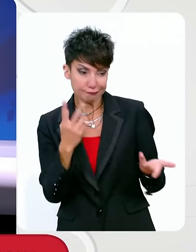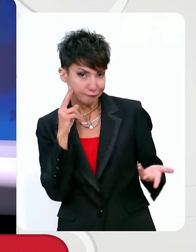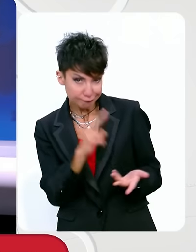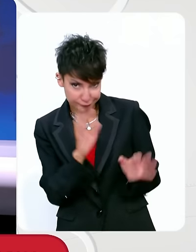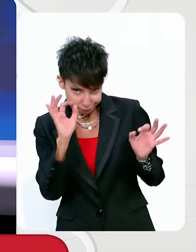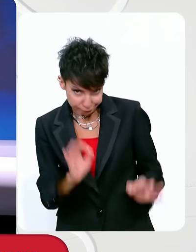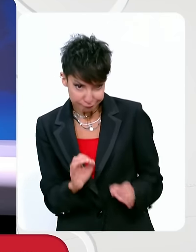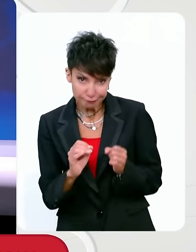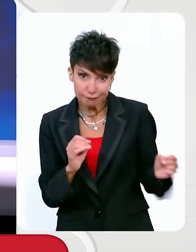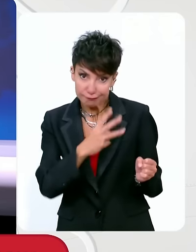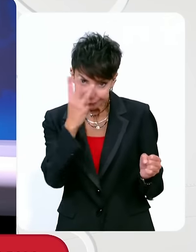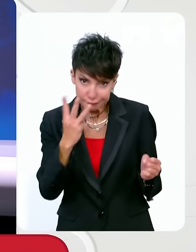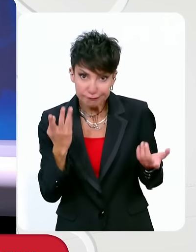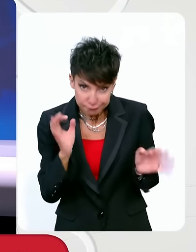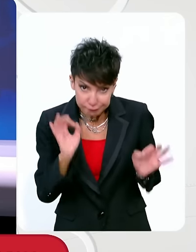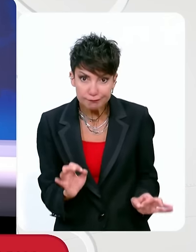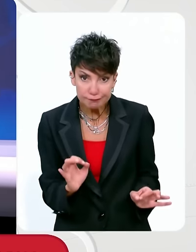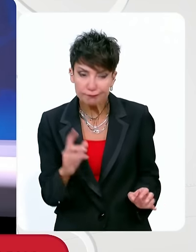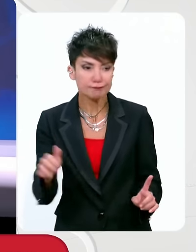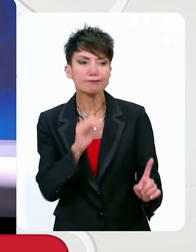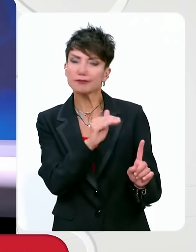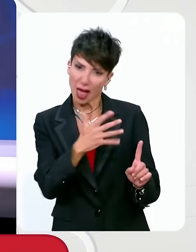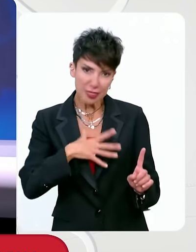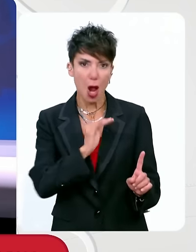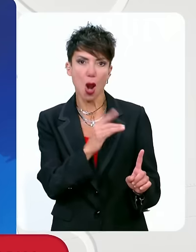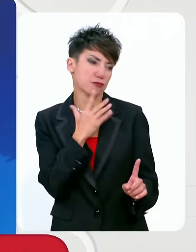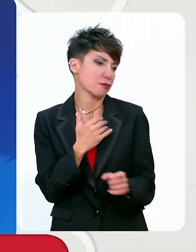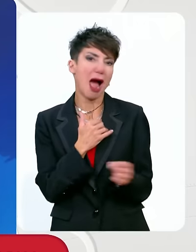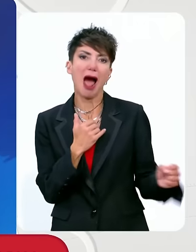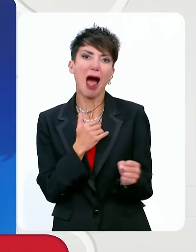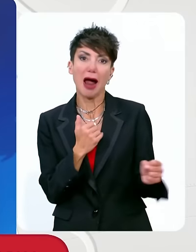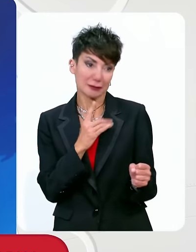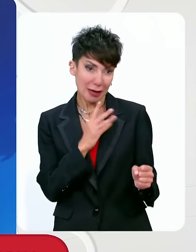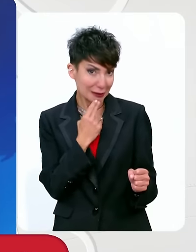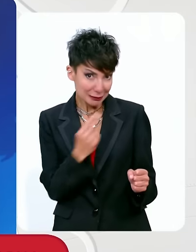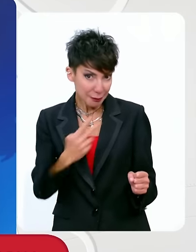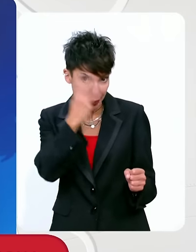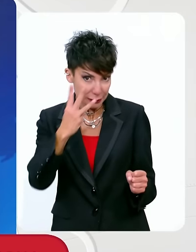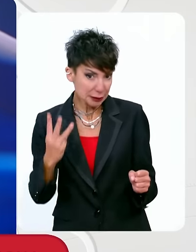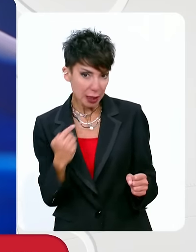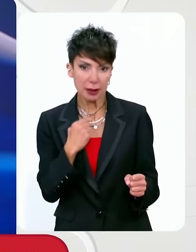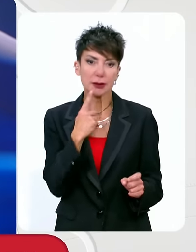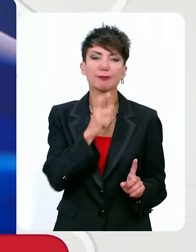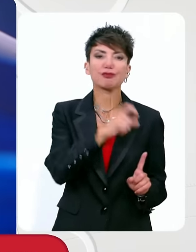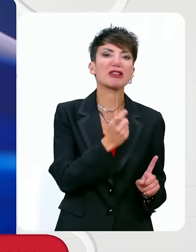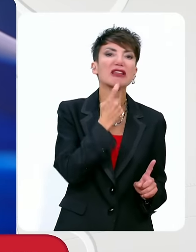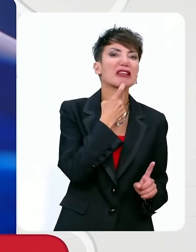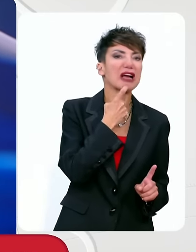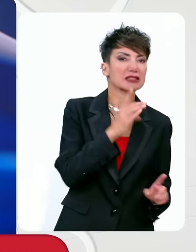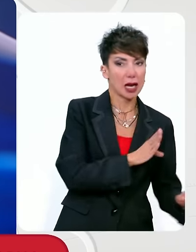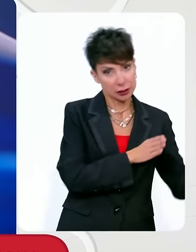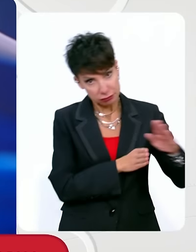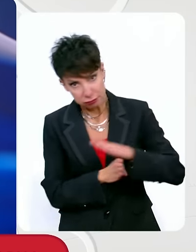ο ΣΥΡΙΖΑ δεν είναι αριστερά. Και τροτάω αυτό γιατί διάβασα και μια οργισμένη ανακοίνωση του κόμματός σας μετά την επίσκεψη του κυρίου Κασελάκη στο Μουσείο Μπελογιάννη.